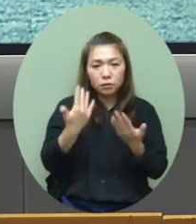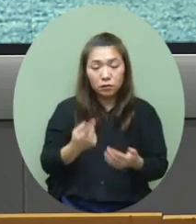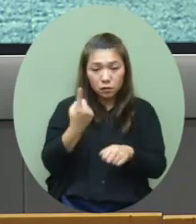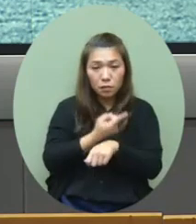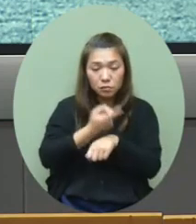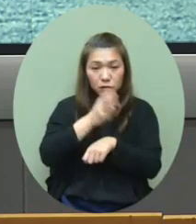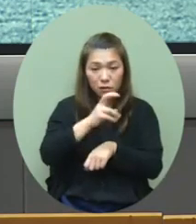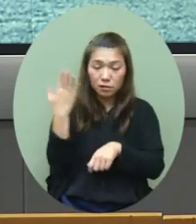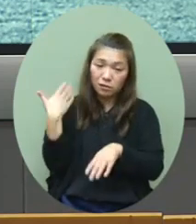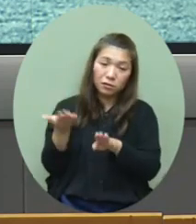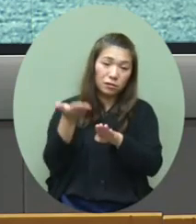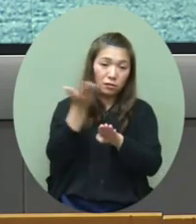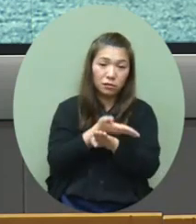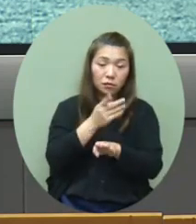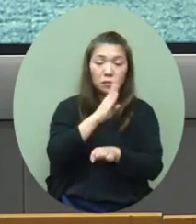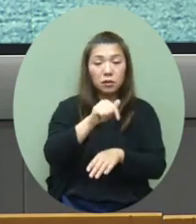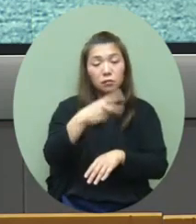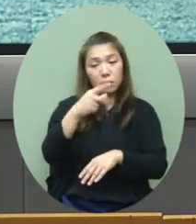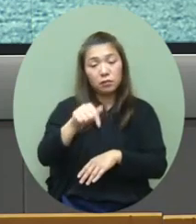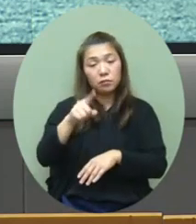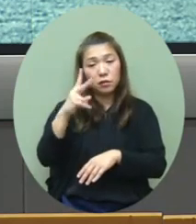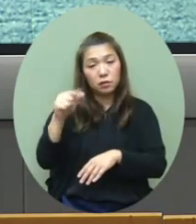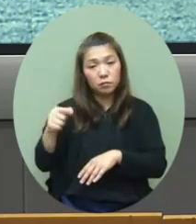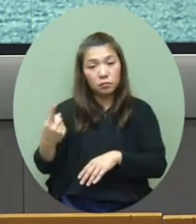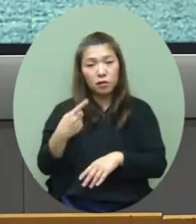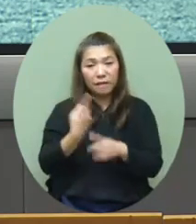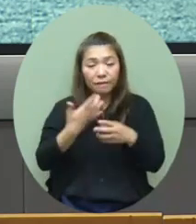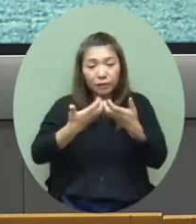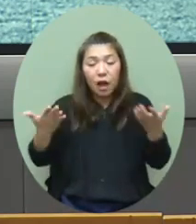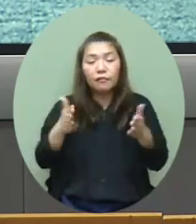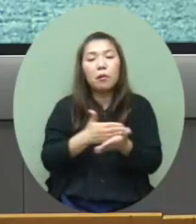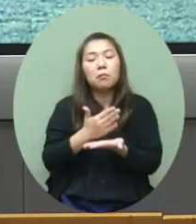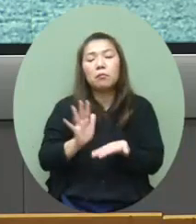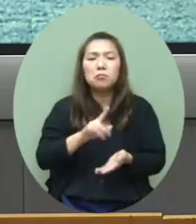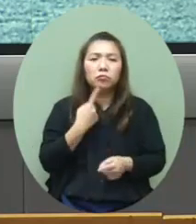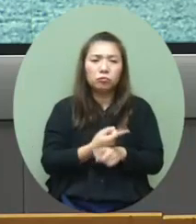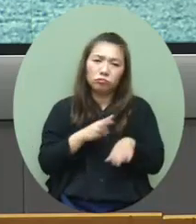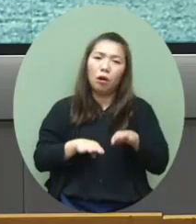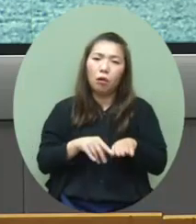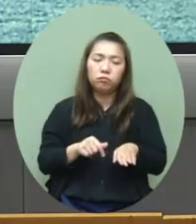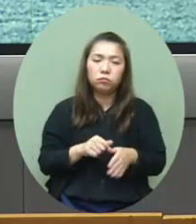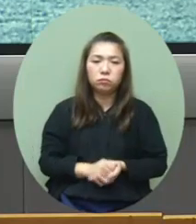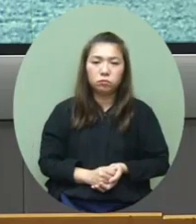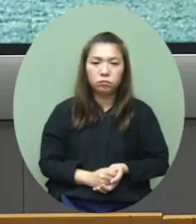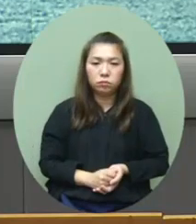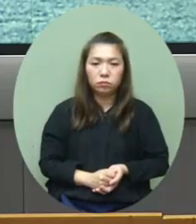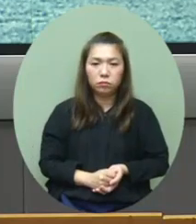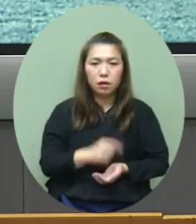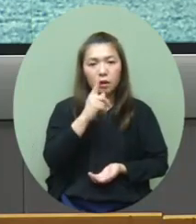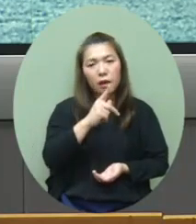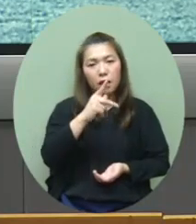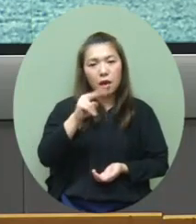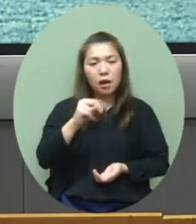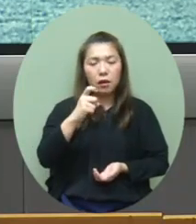不是說跟之前的些BA.2.2是很大的分別都是差不多至於KN